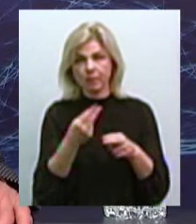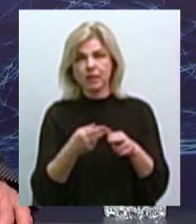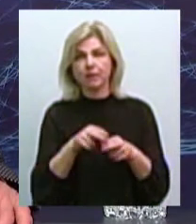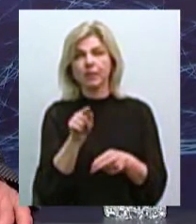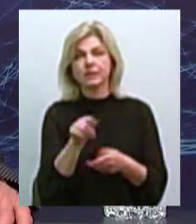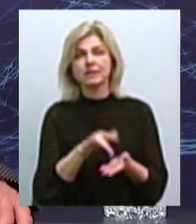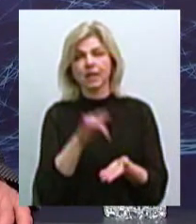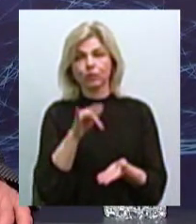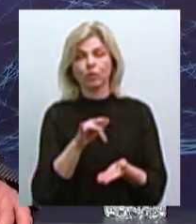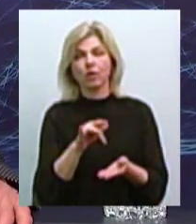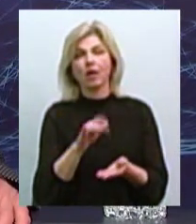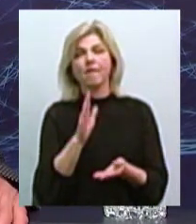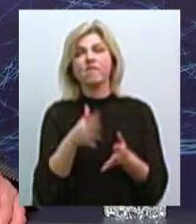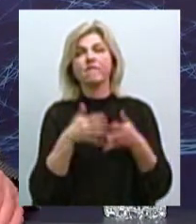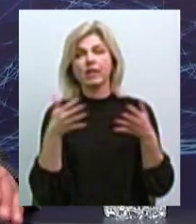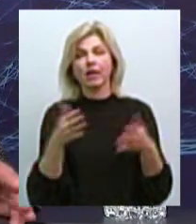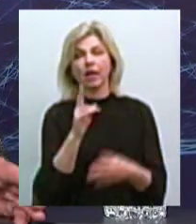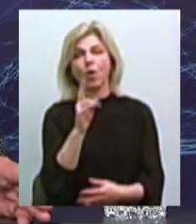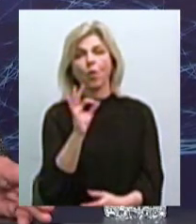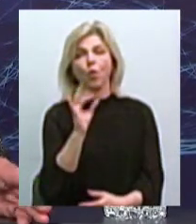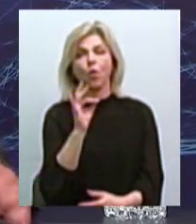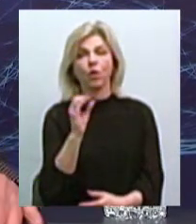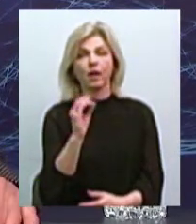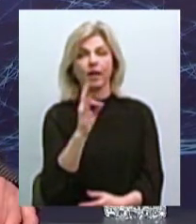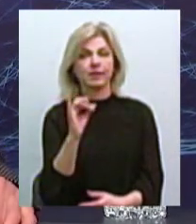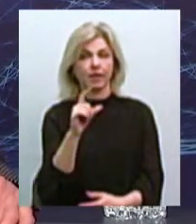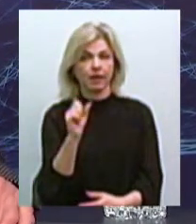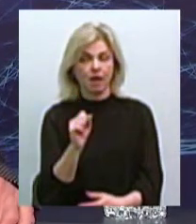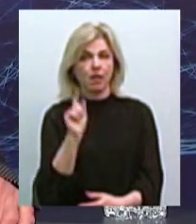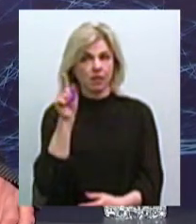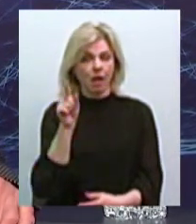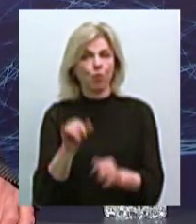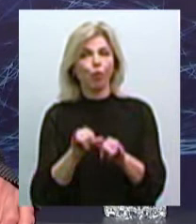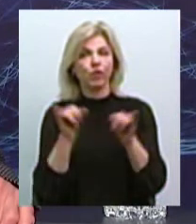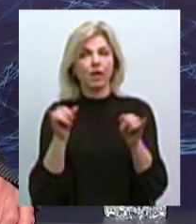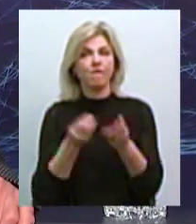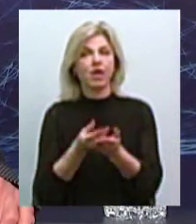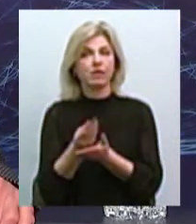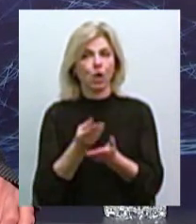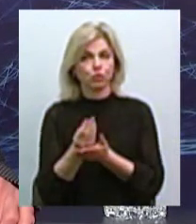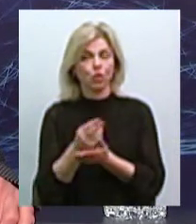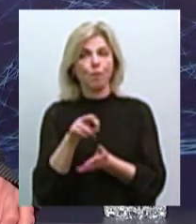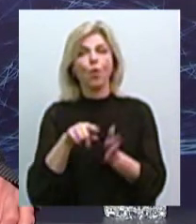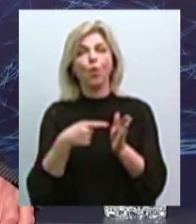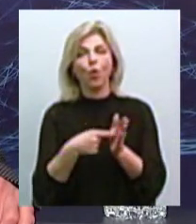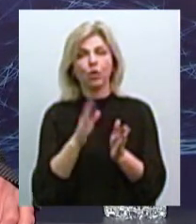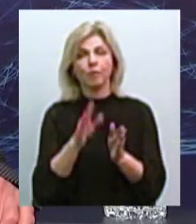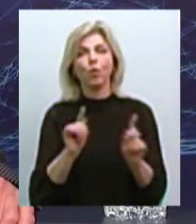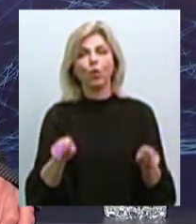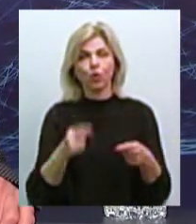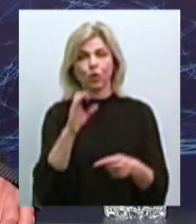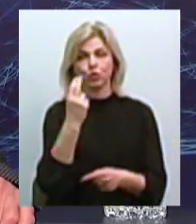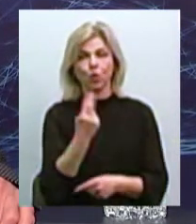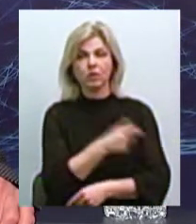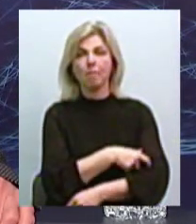відновлення Великій Коренихі. Ми їм збільшуємо фінансування, по городу будуть організовані соціальні патрулі,